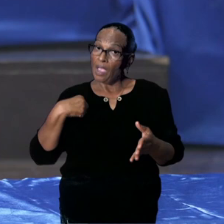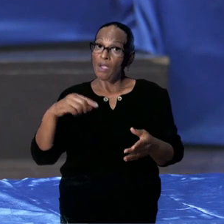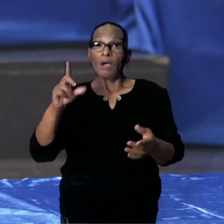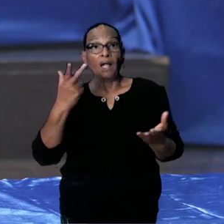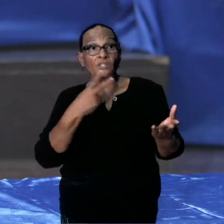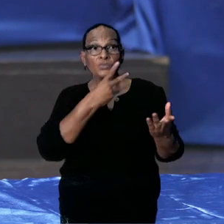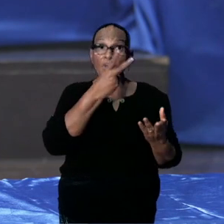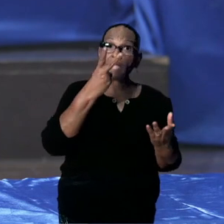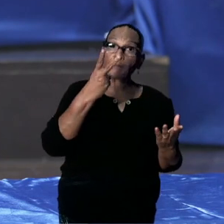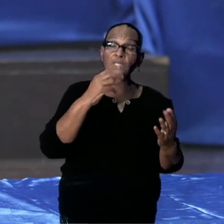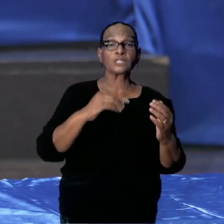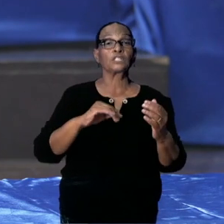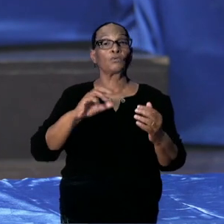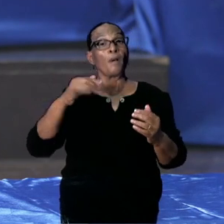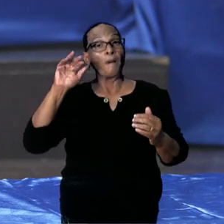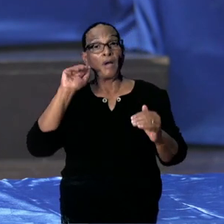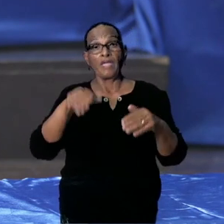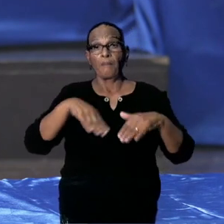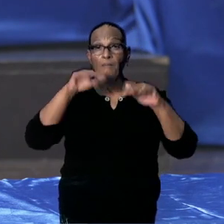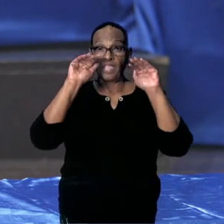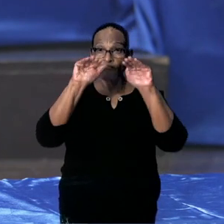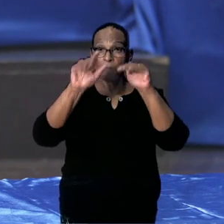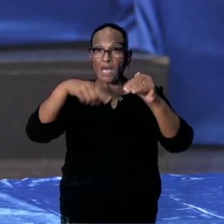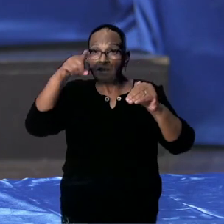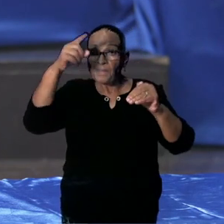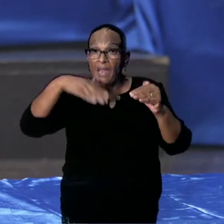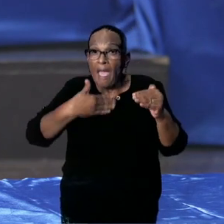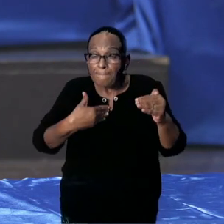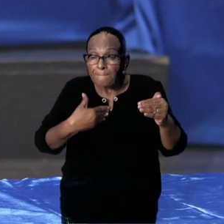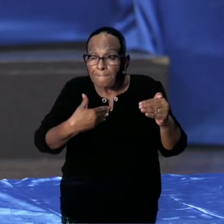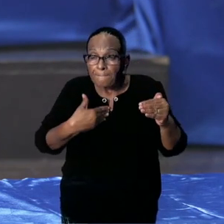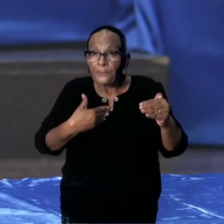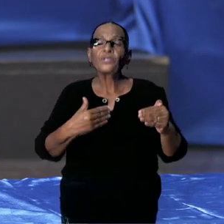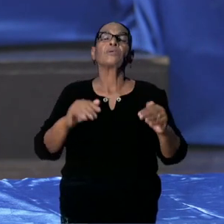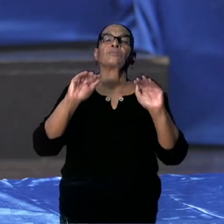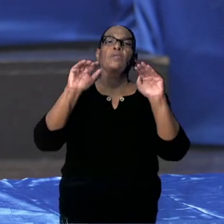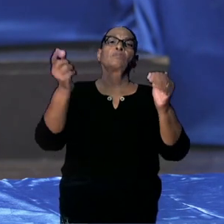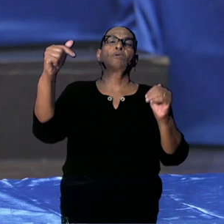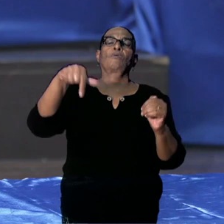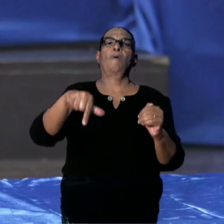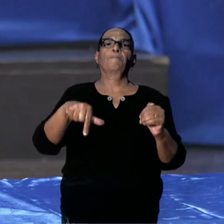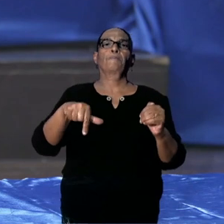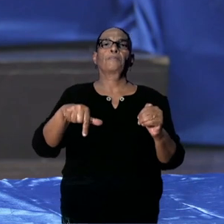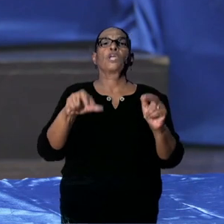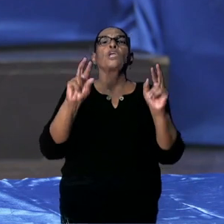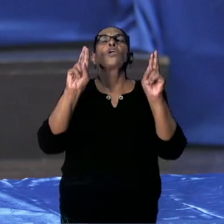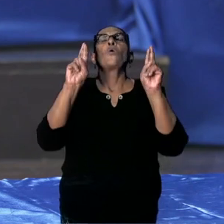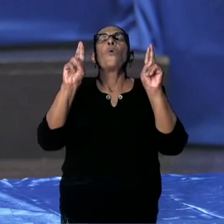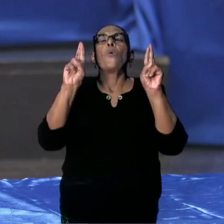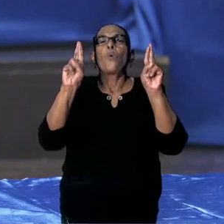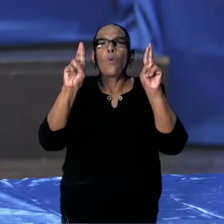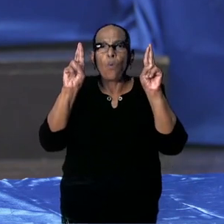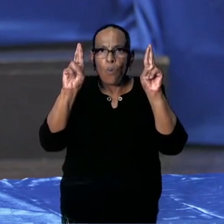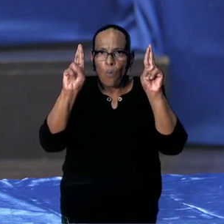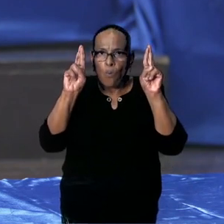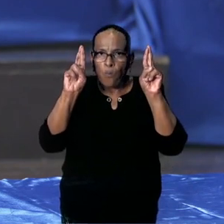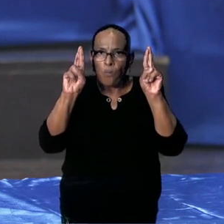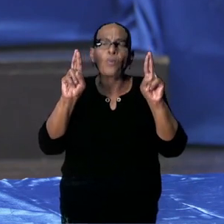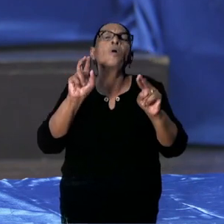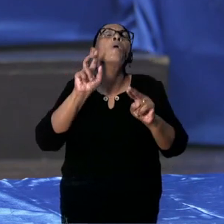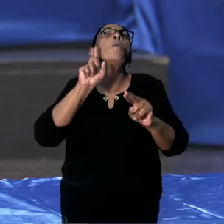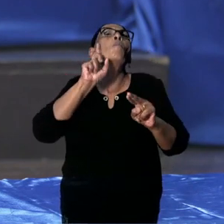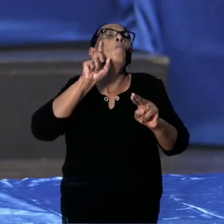enig opbeet hebben. Ik zei het al zo net, wij krijgen hoogwaarschijnlijk, ik heb de berichten net, morgen